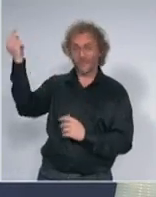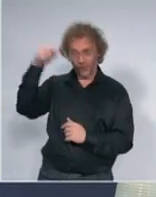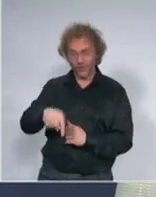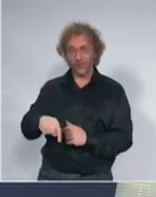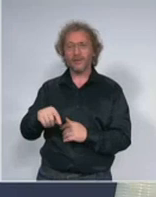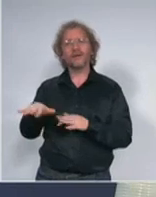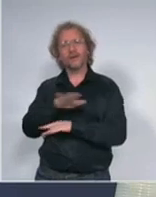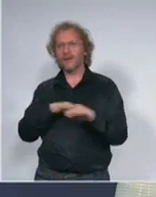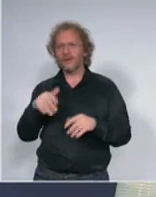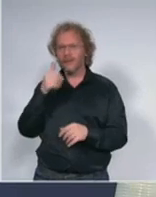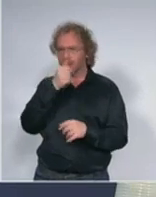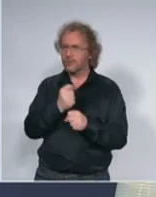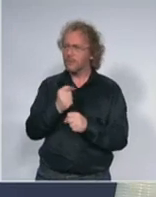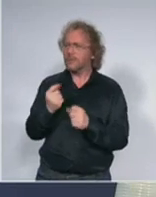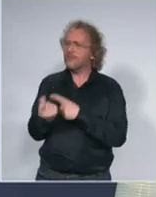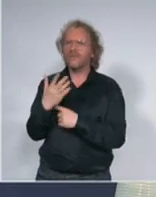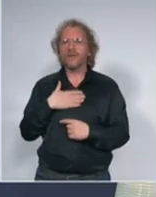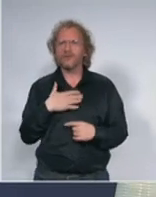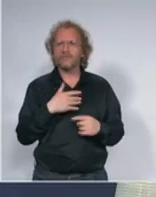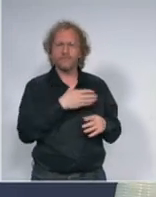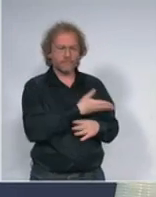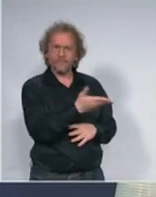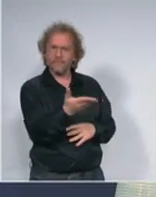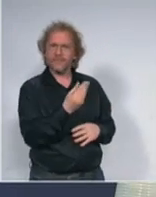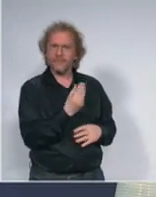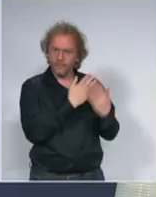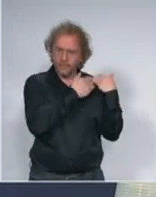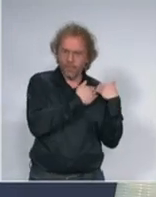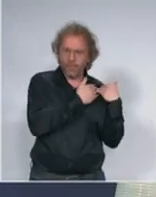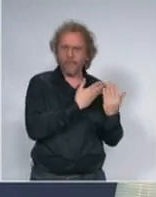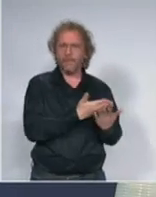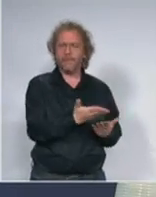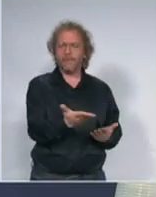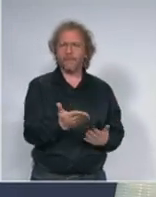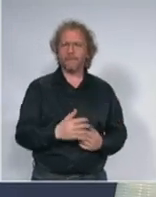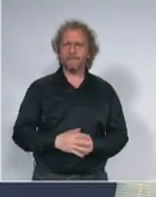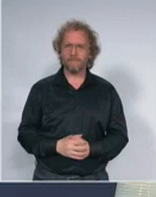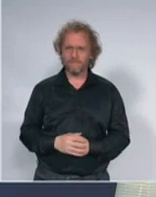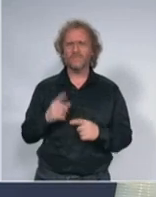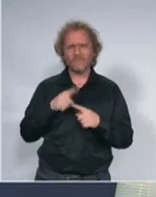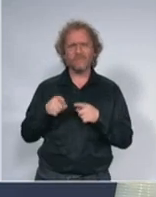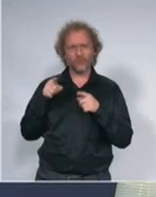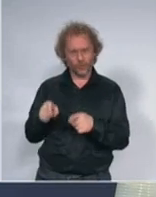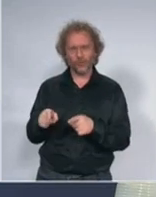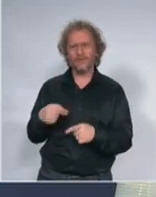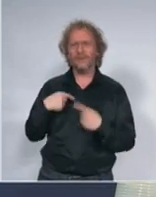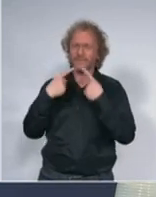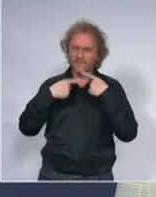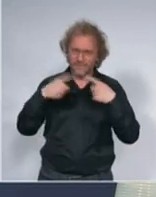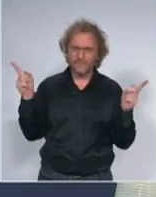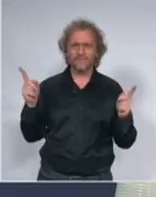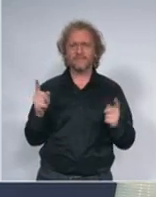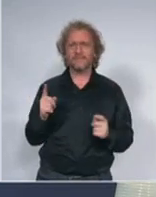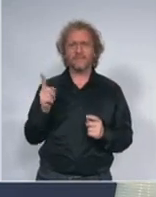opterećen, zbog toga svi ti apeli i pozivi nisu naročito uslišeni, tako da danas